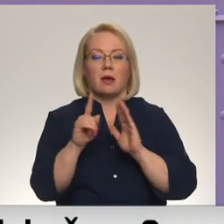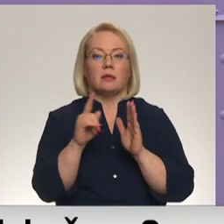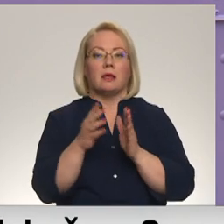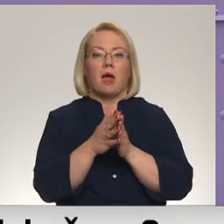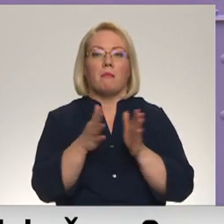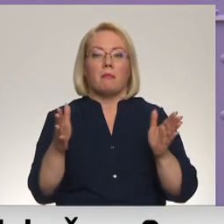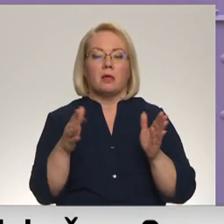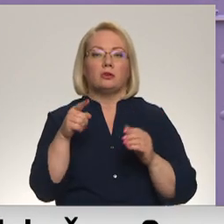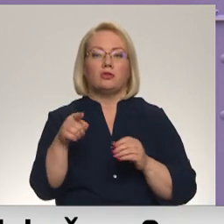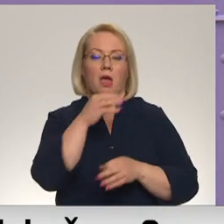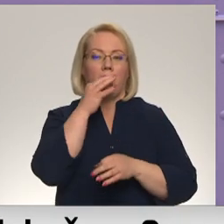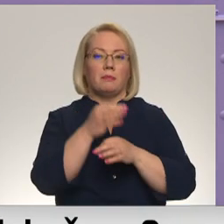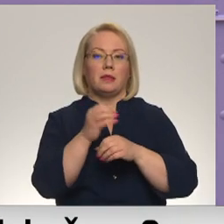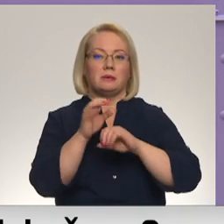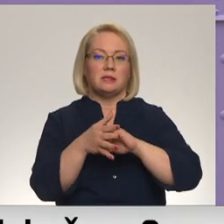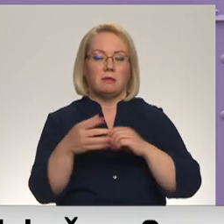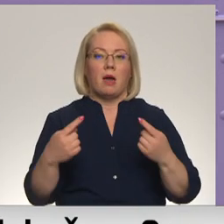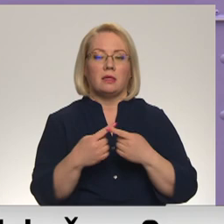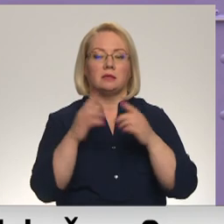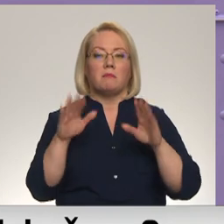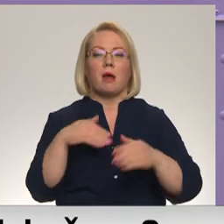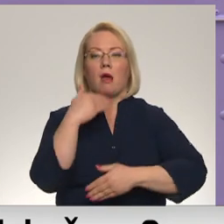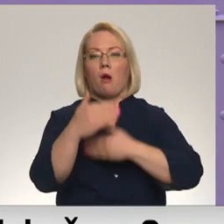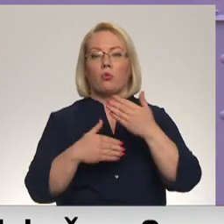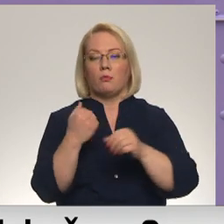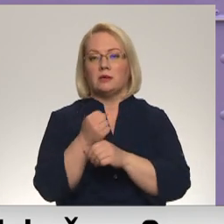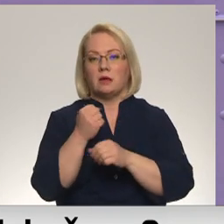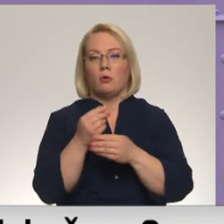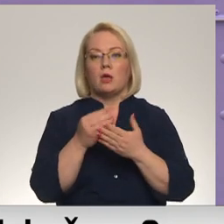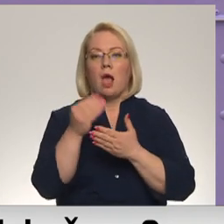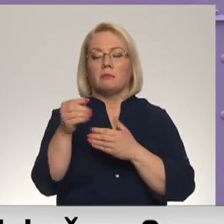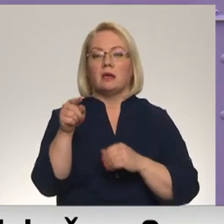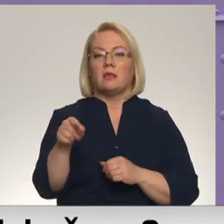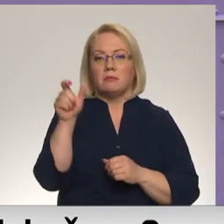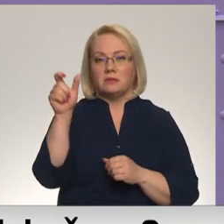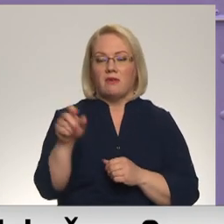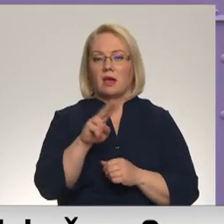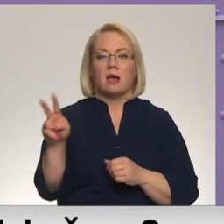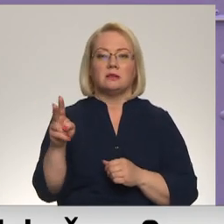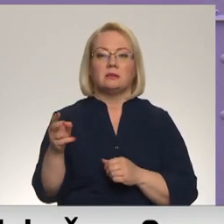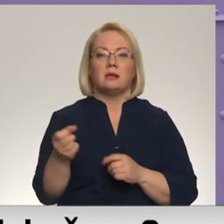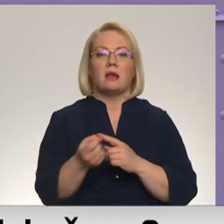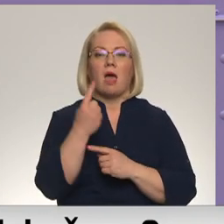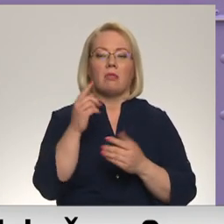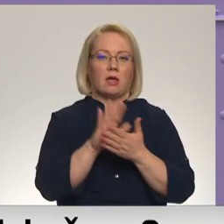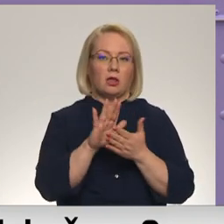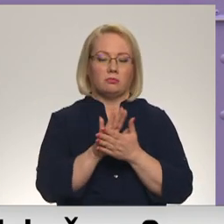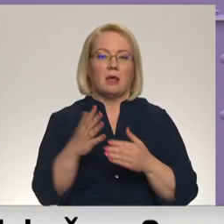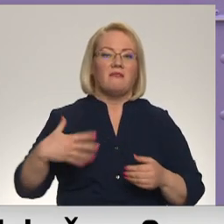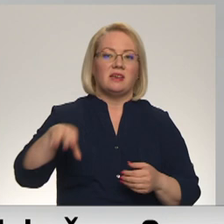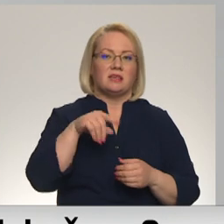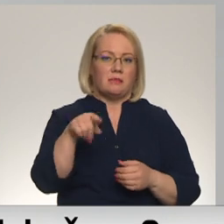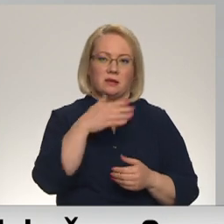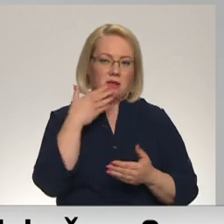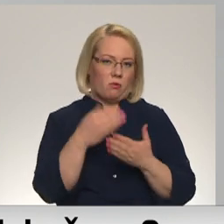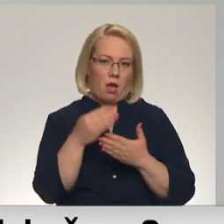ražata atbildības sistēma attiecība par tekstilu izstrādājumiem un jāmaksā tam, kas rada šos atkritumus. Nevis jāmaksā visiem nodoklis maksātājiem.